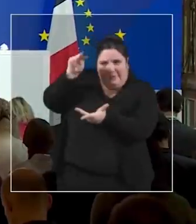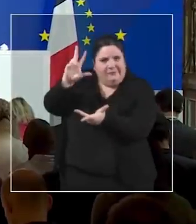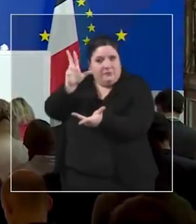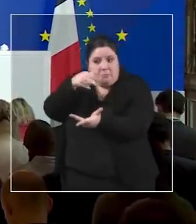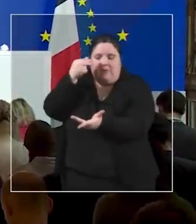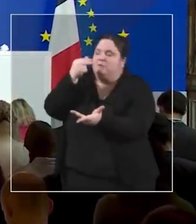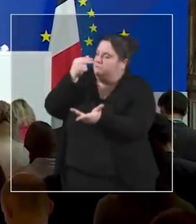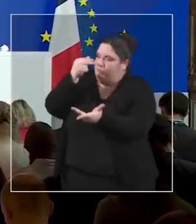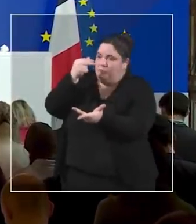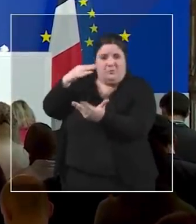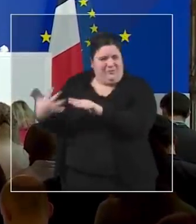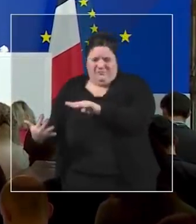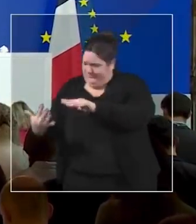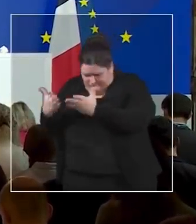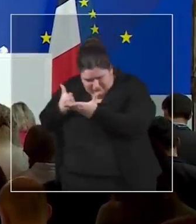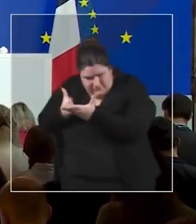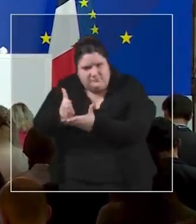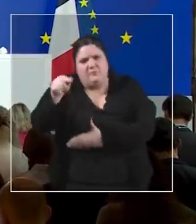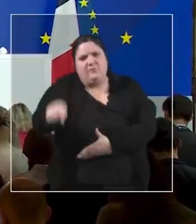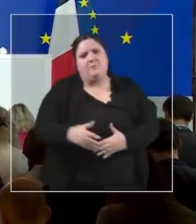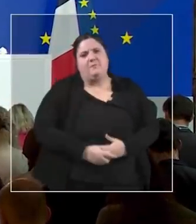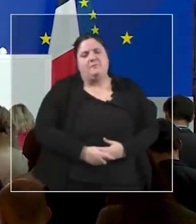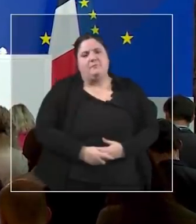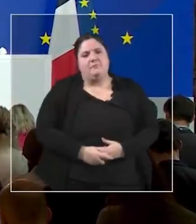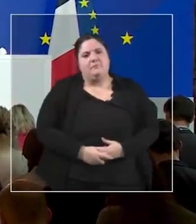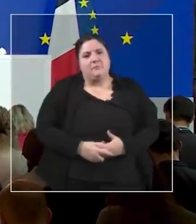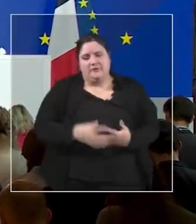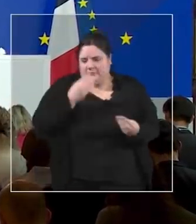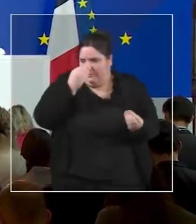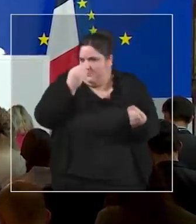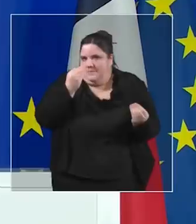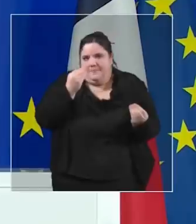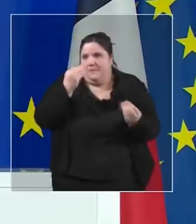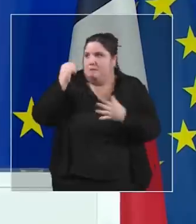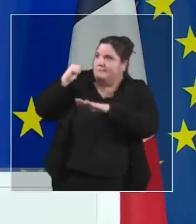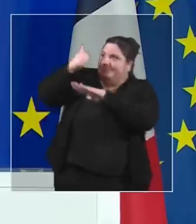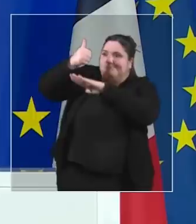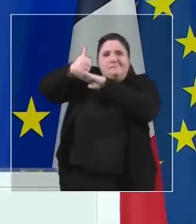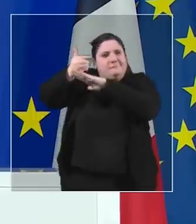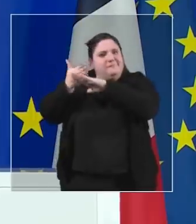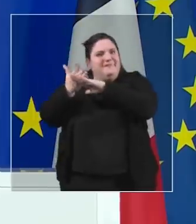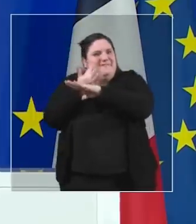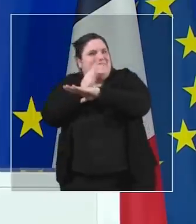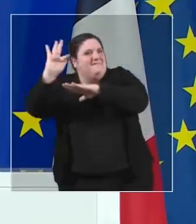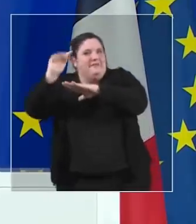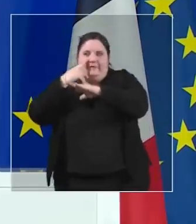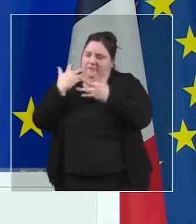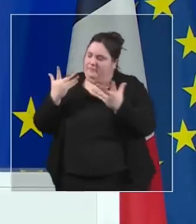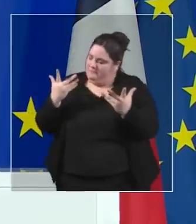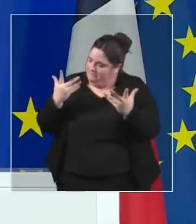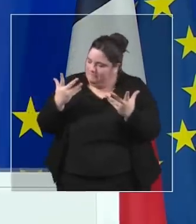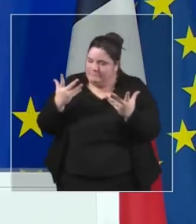Et voilà pourquoi, au-delà des priorités que je viens de présenter, je veux que nous puissions faire de cette présidence française un grand moment d'humanisme européen,